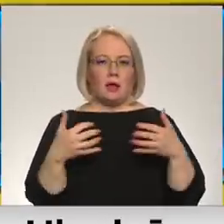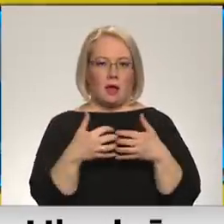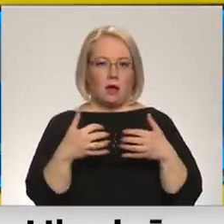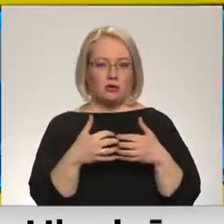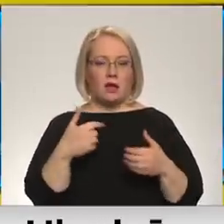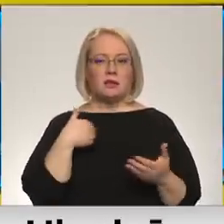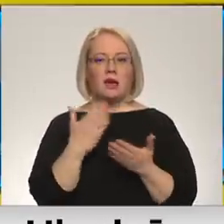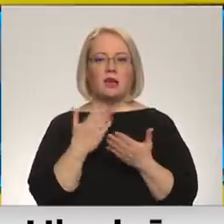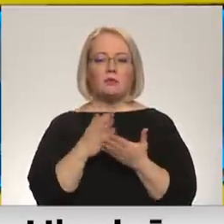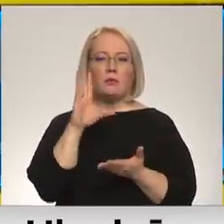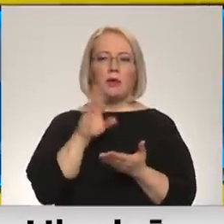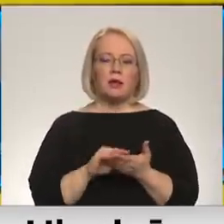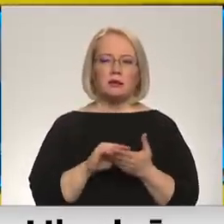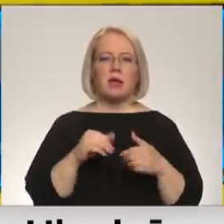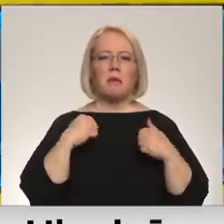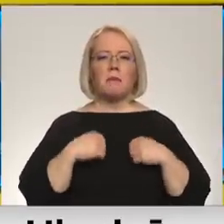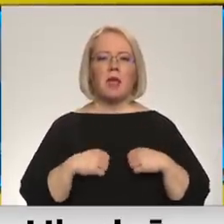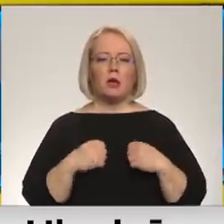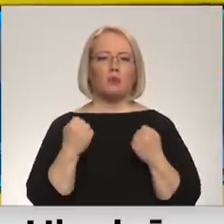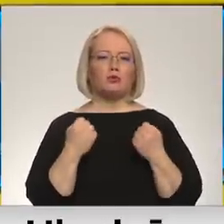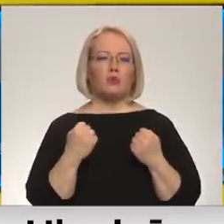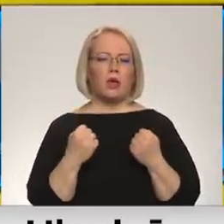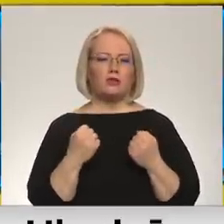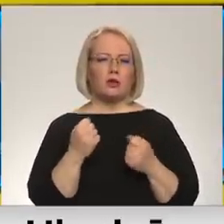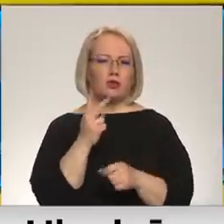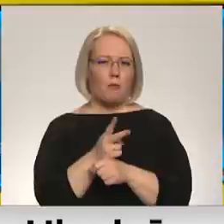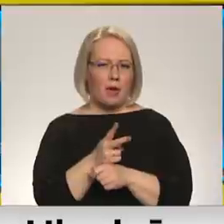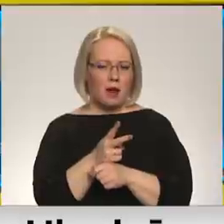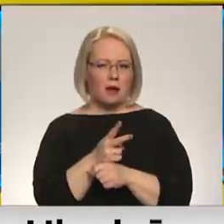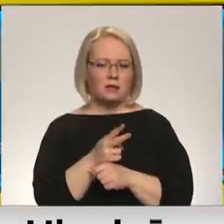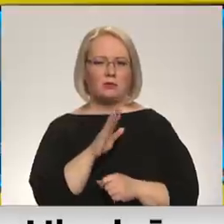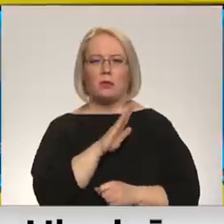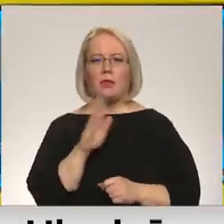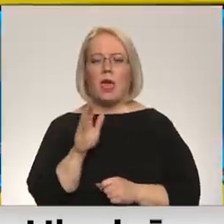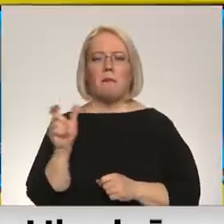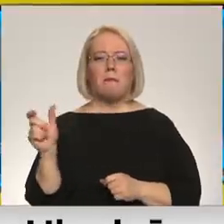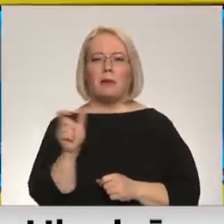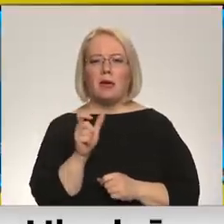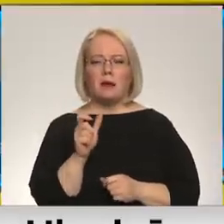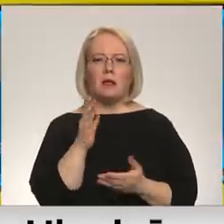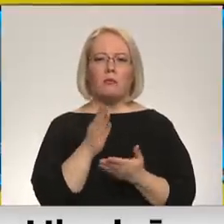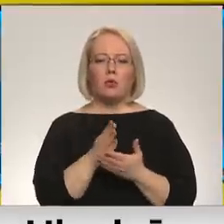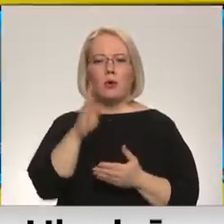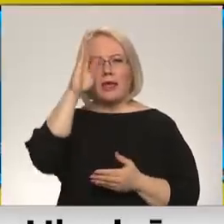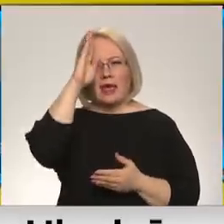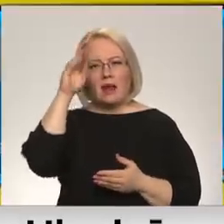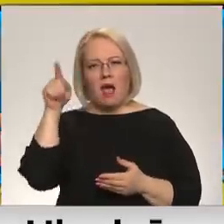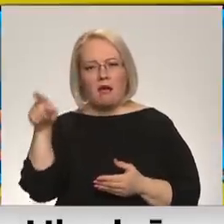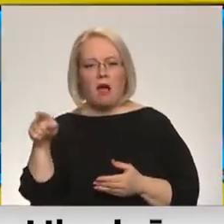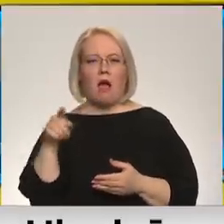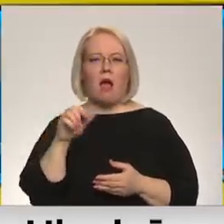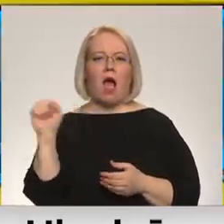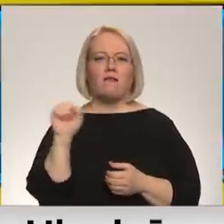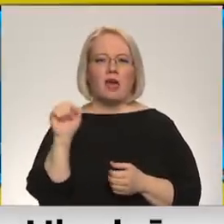esmu pieredzējis tādas mieru uzturēšanas operācijas, un ne mirkli atrodoties Irākā, Afganistānā. Tie bija tādi